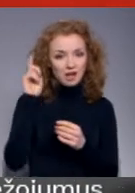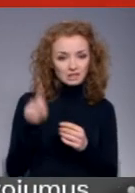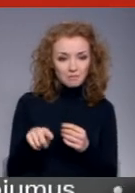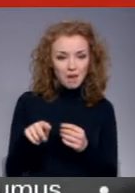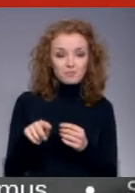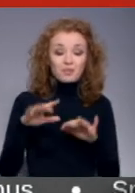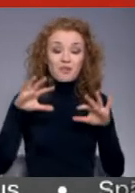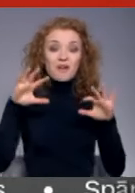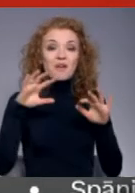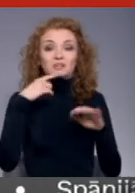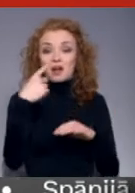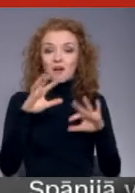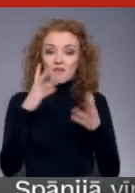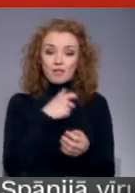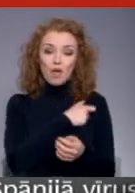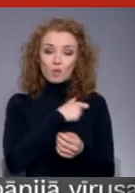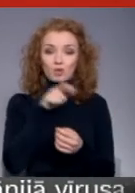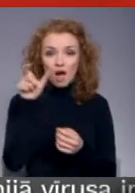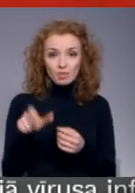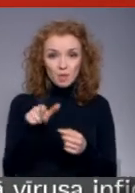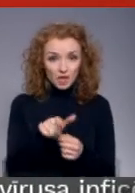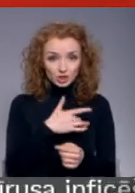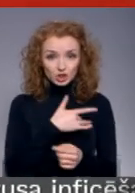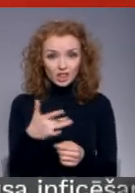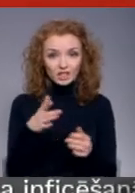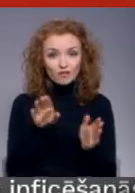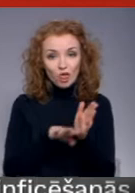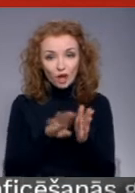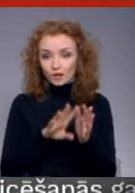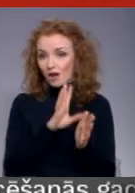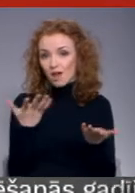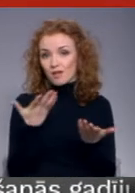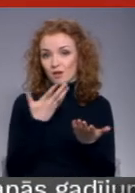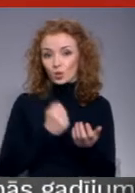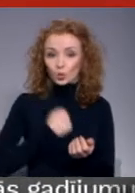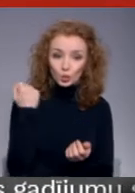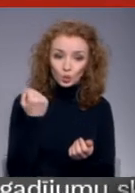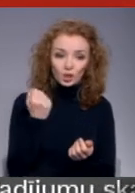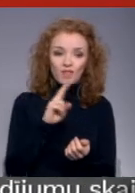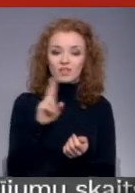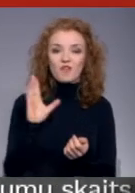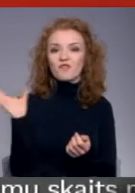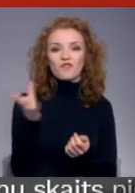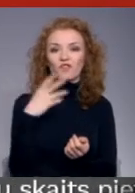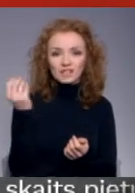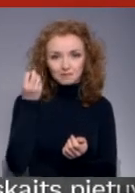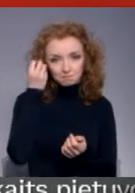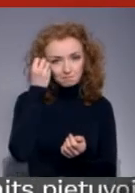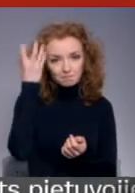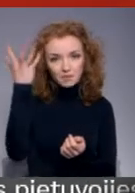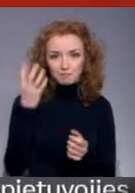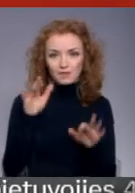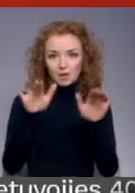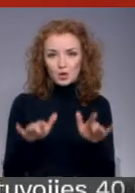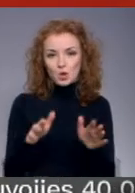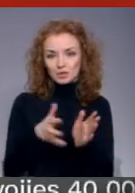liksies vienkārši vai neliksies vienkārši, jo nevis ir tādi, kas ar datoru ir uz